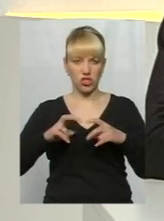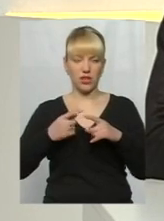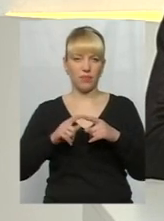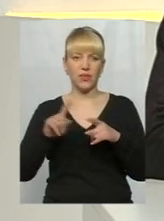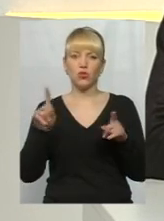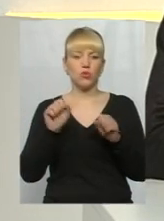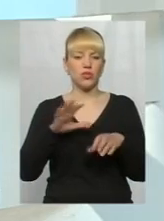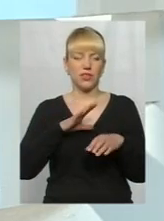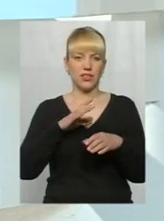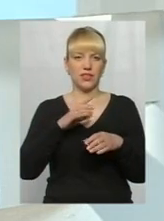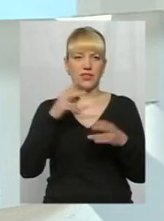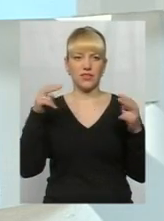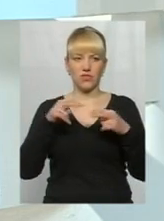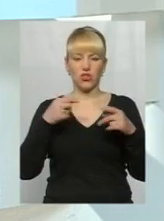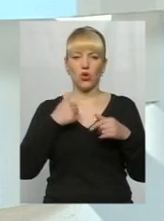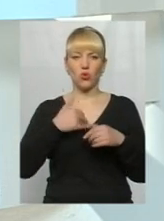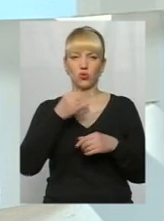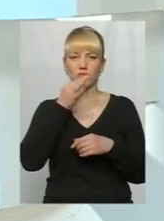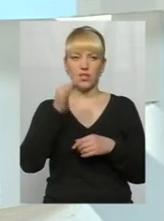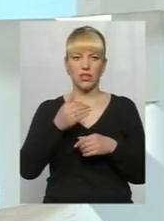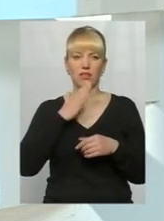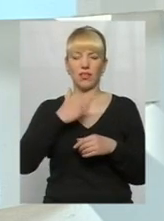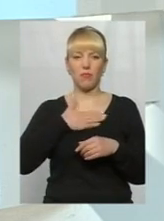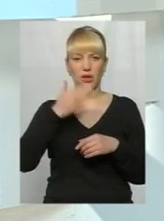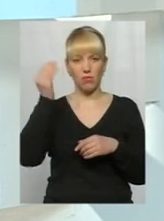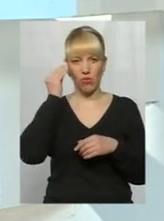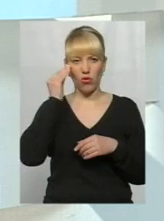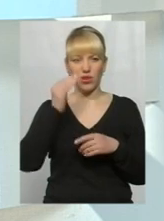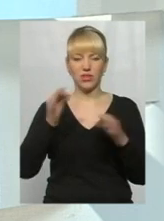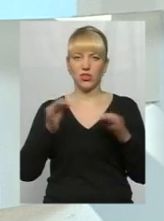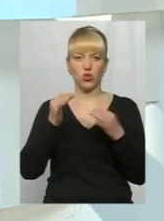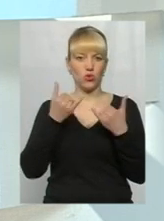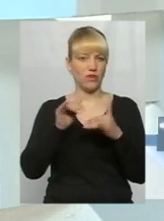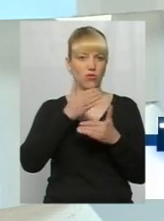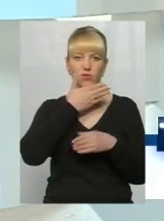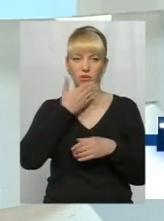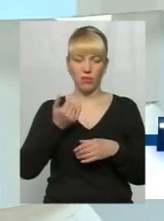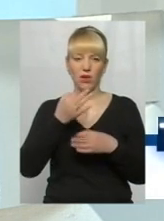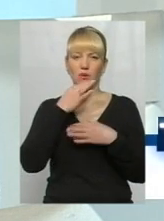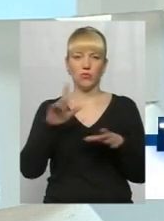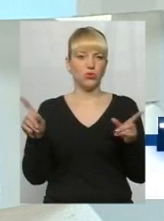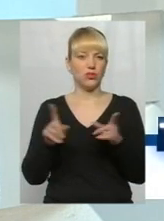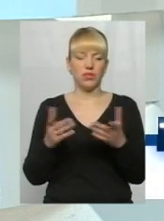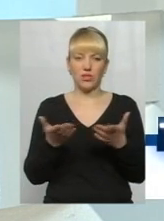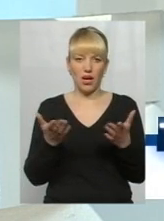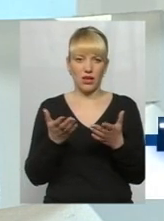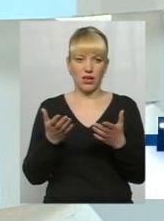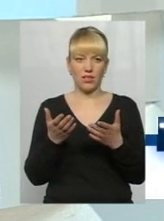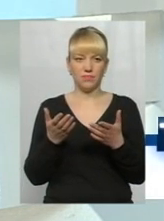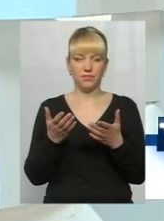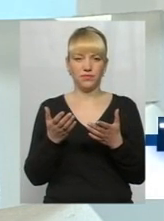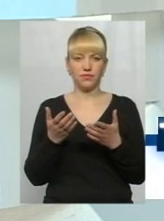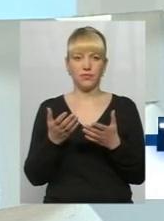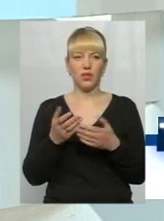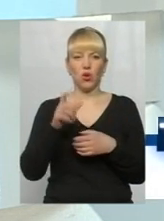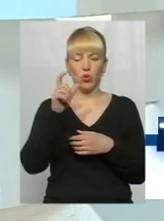можуть свідчити? Хочу сказати, що насамперед, на мій погляд, не відбувається нічого дивного. Будь-яка, при тому, як зараз модно